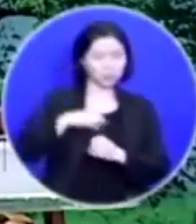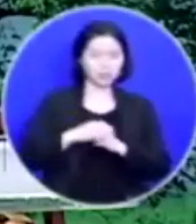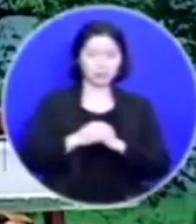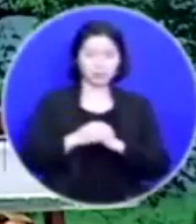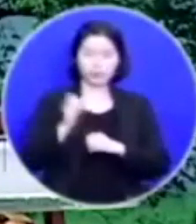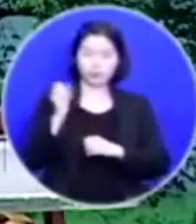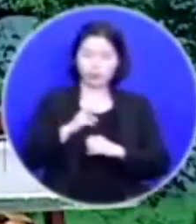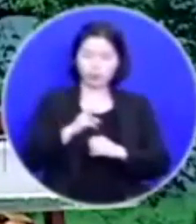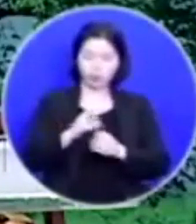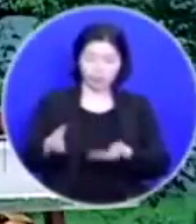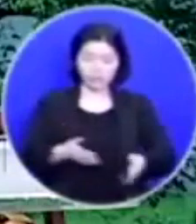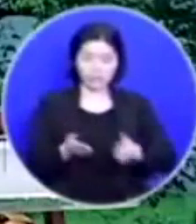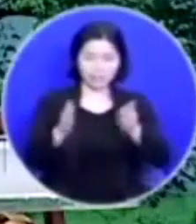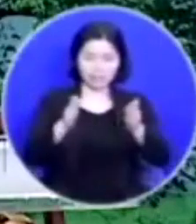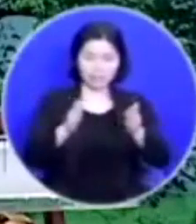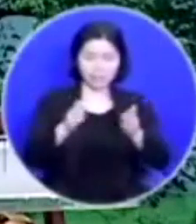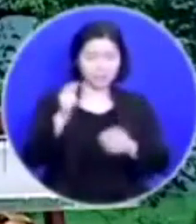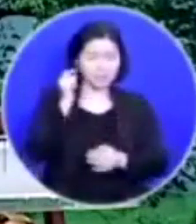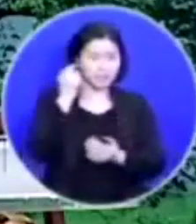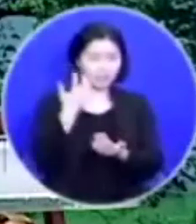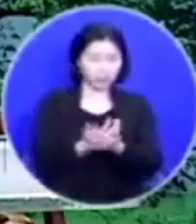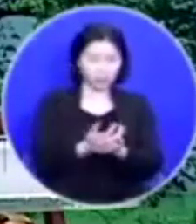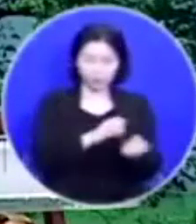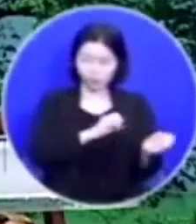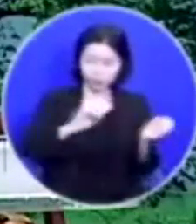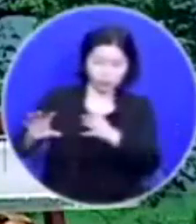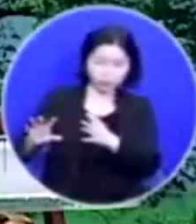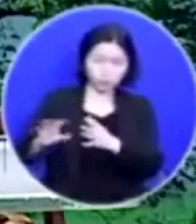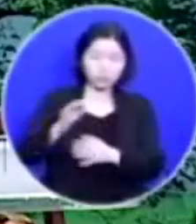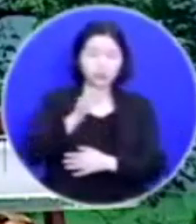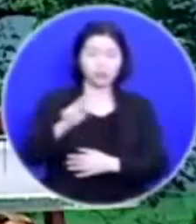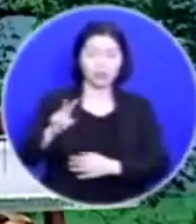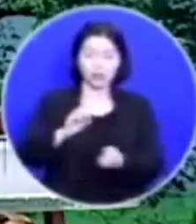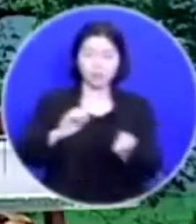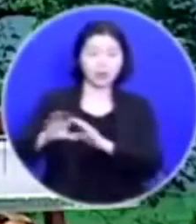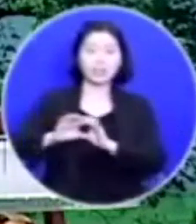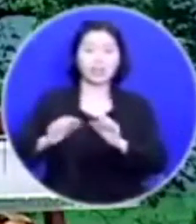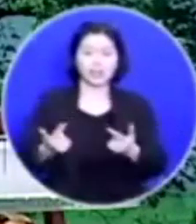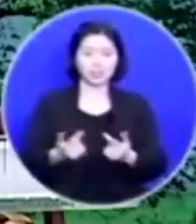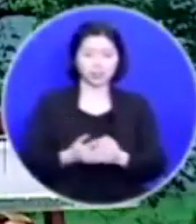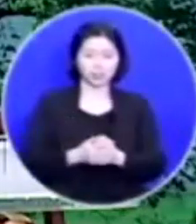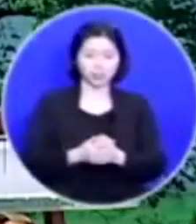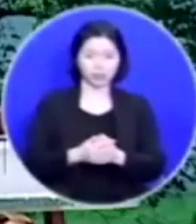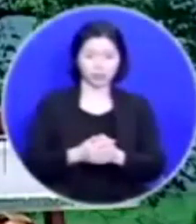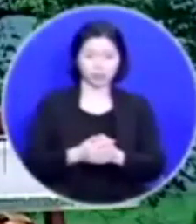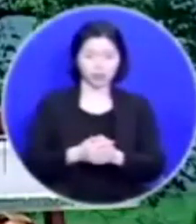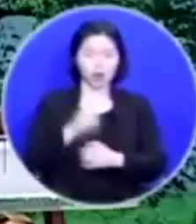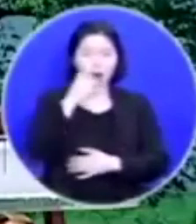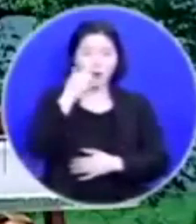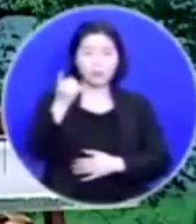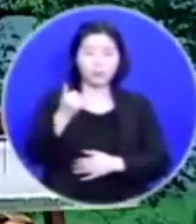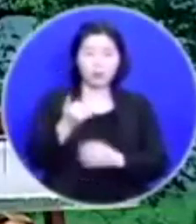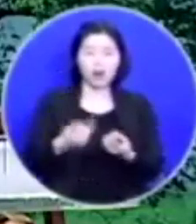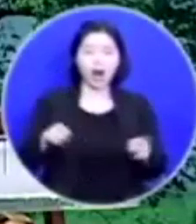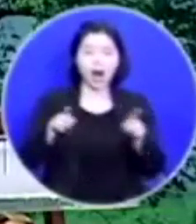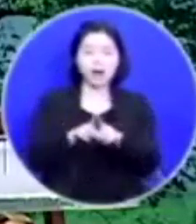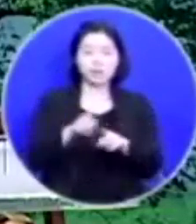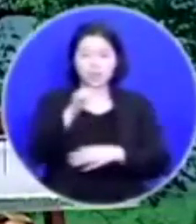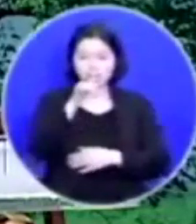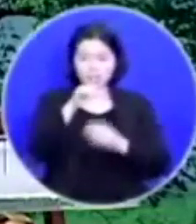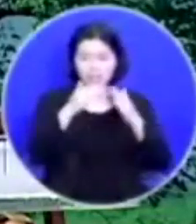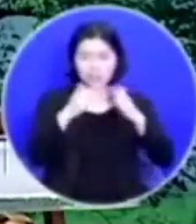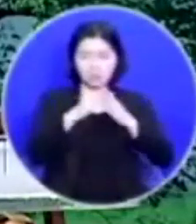길거리에 고아로 내던져져야 버려진 게 아니죠 부모와 함께 집에 있어도